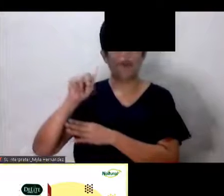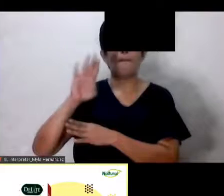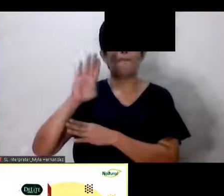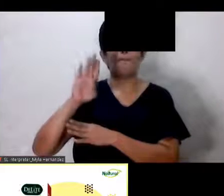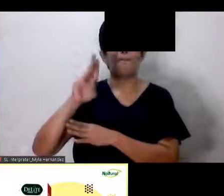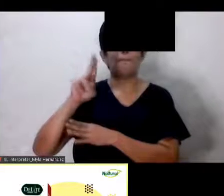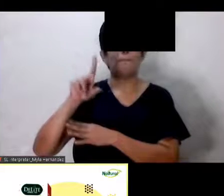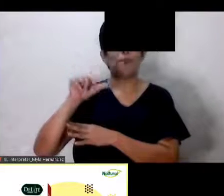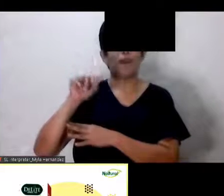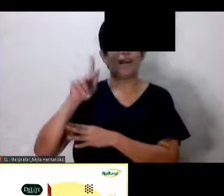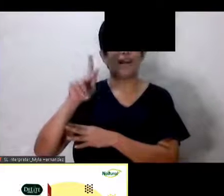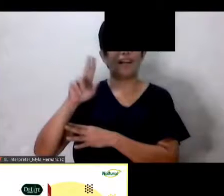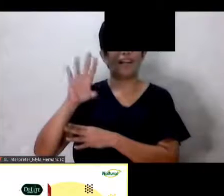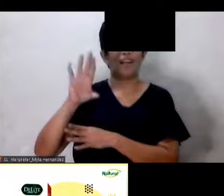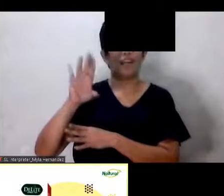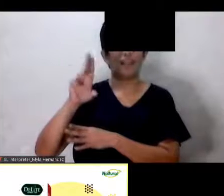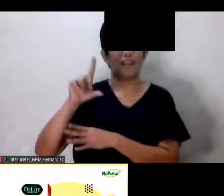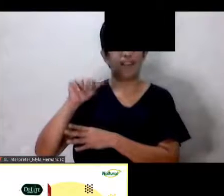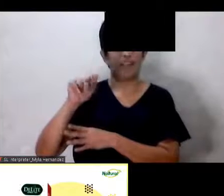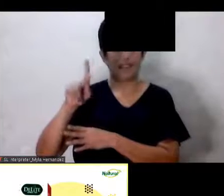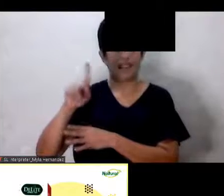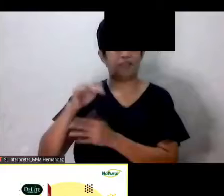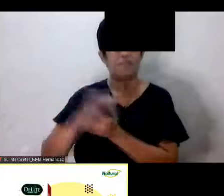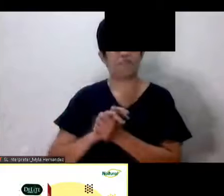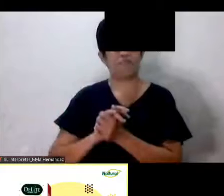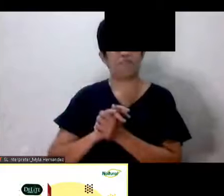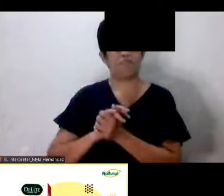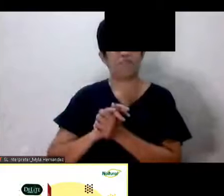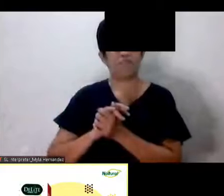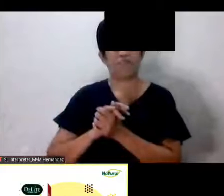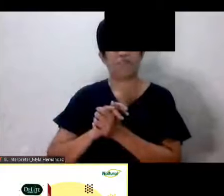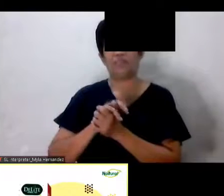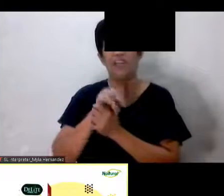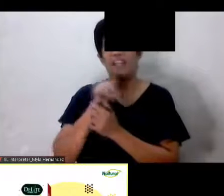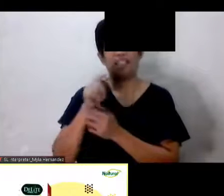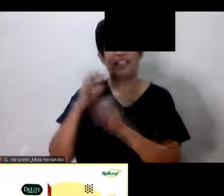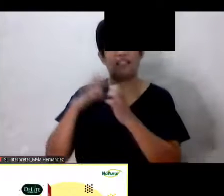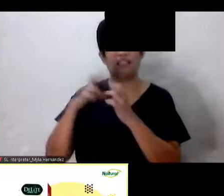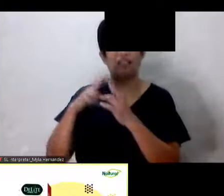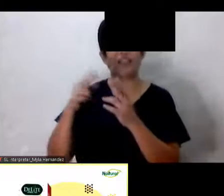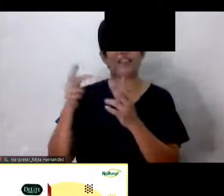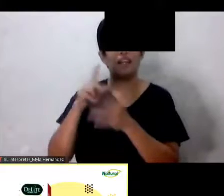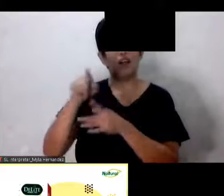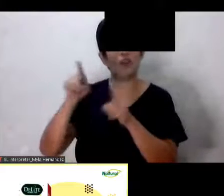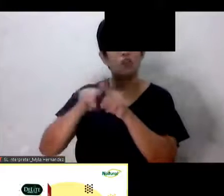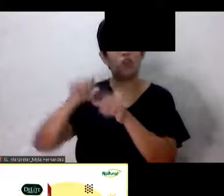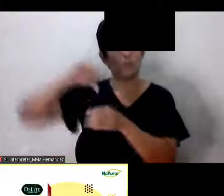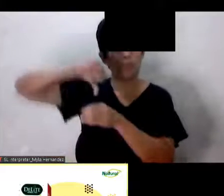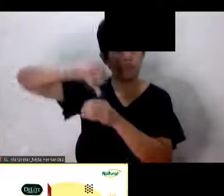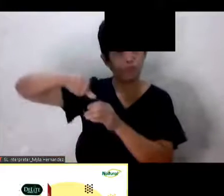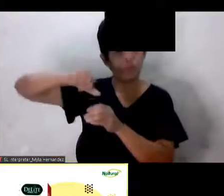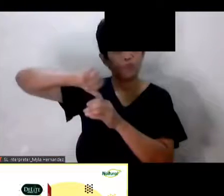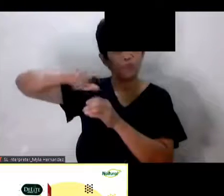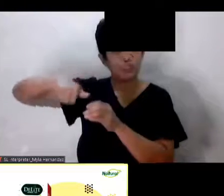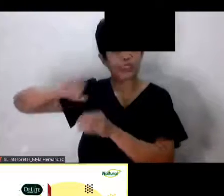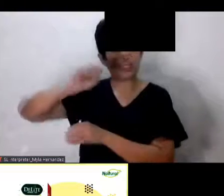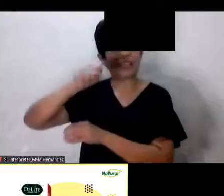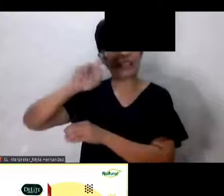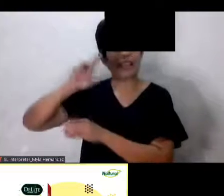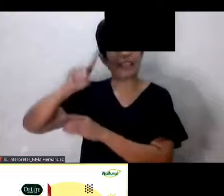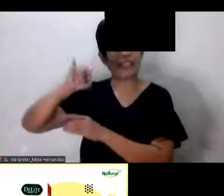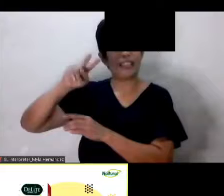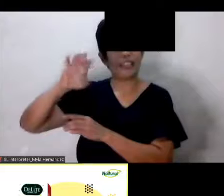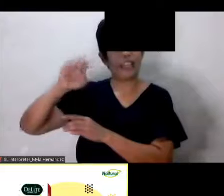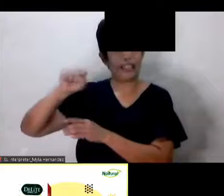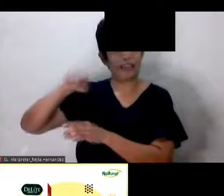Okay Sardinas siguro is not even the worst Okay Pero yes Sardinas is a cause Bagoong Okay